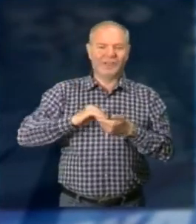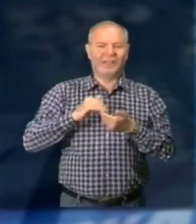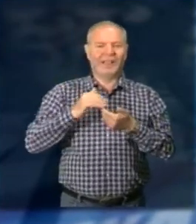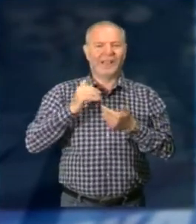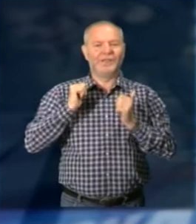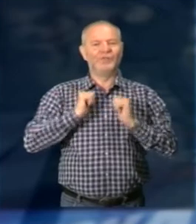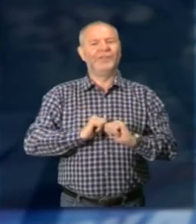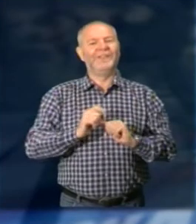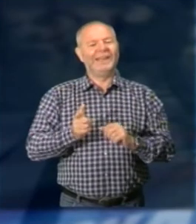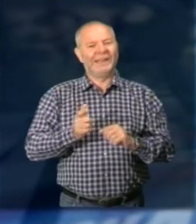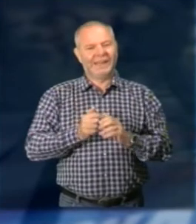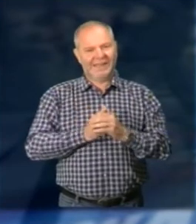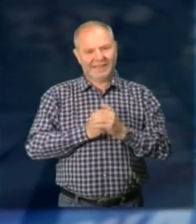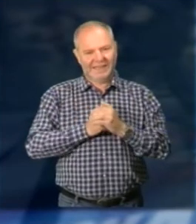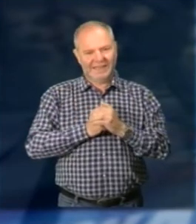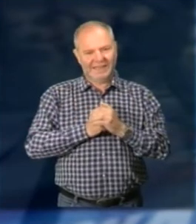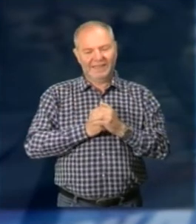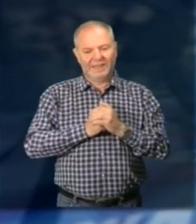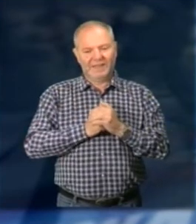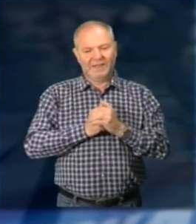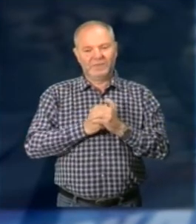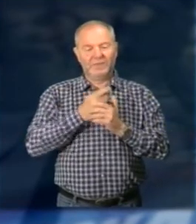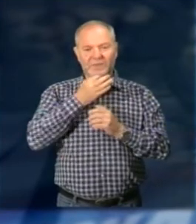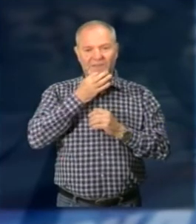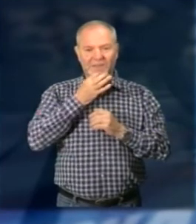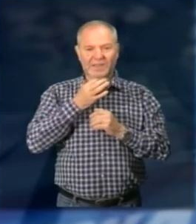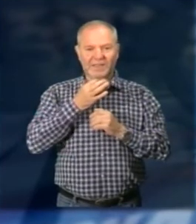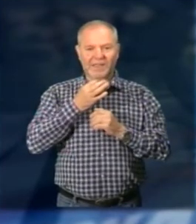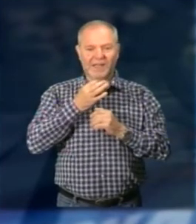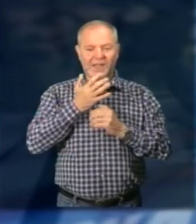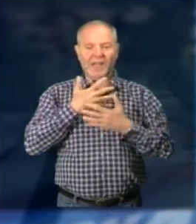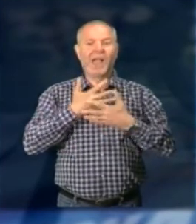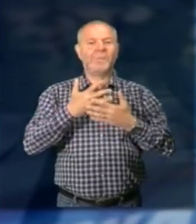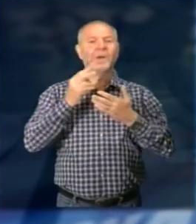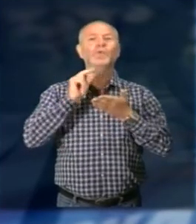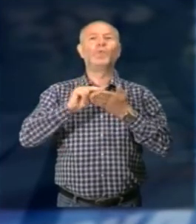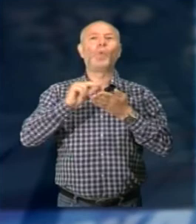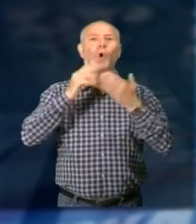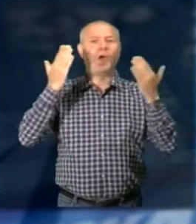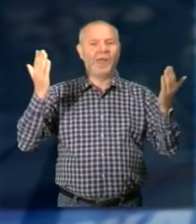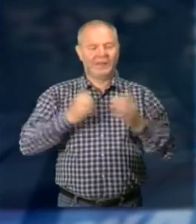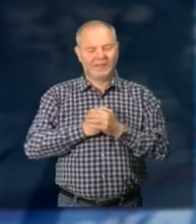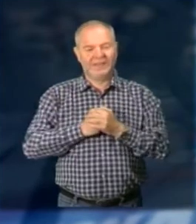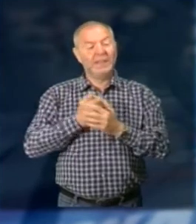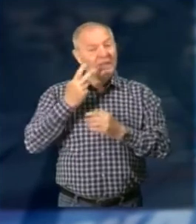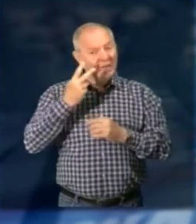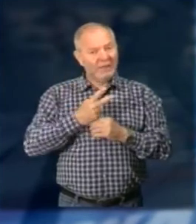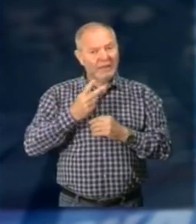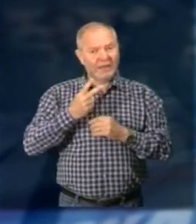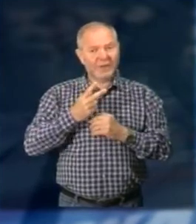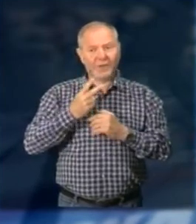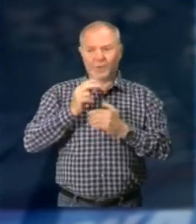particolare in questo caso È un segno di voler bene alla scuola Quest'istituzione che non è solo uno